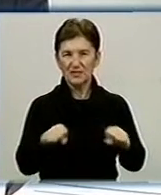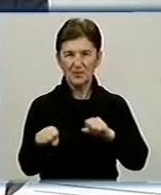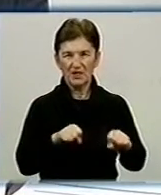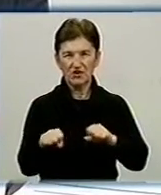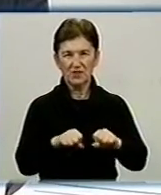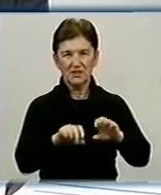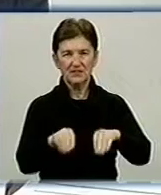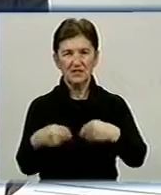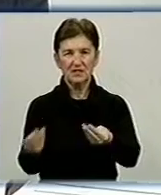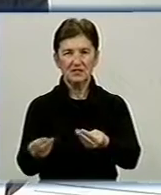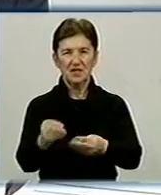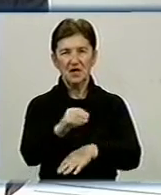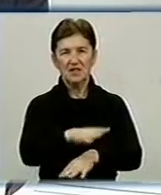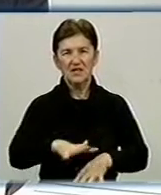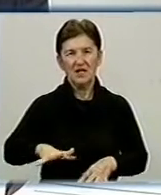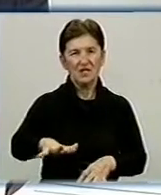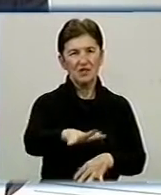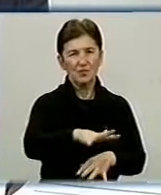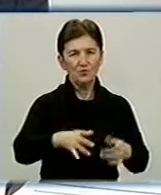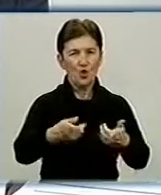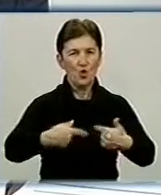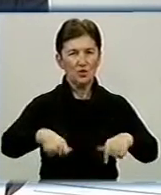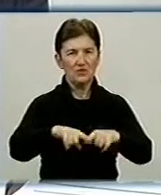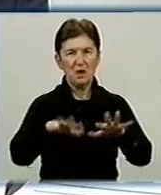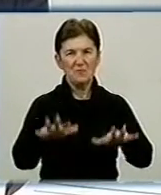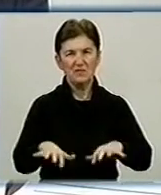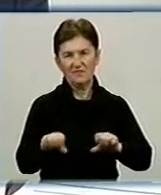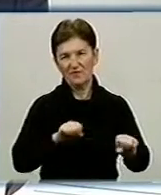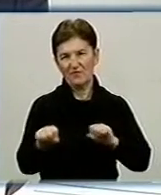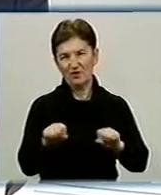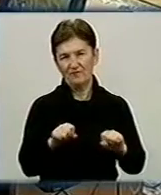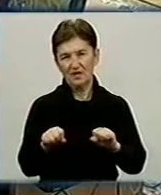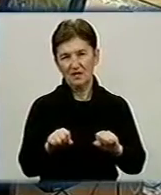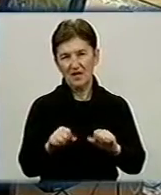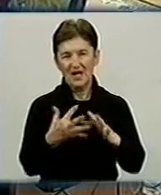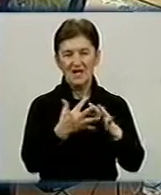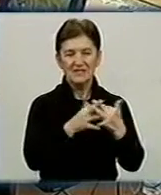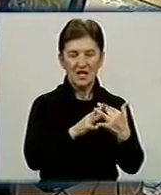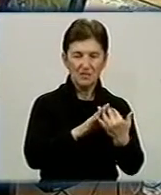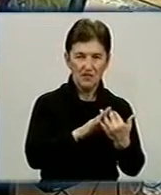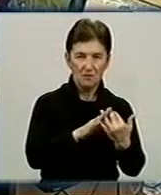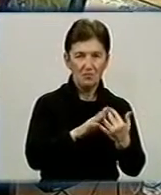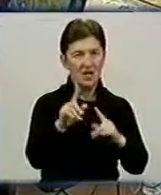територіальним органам місцевого самоврядування, сільським, селищним радам.